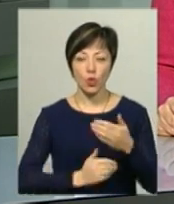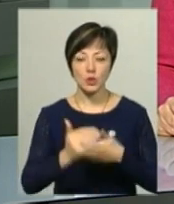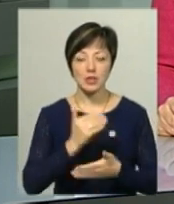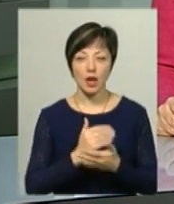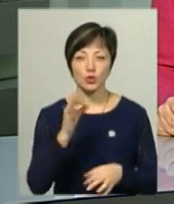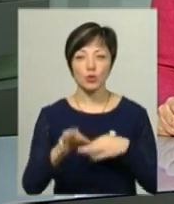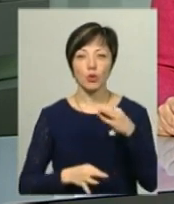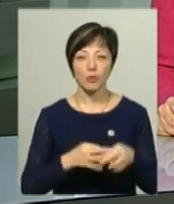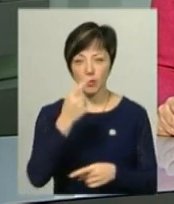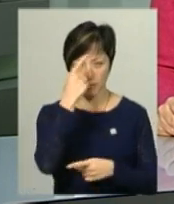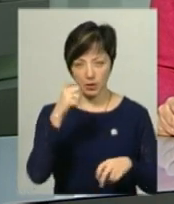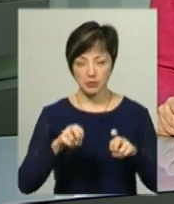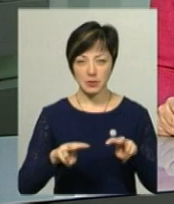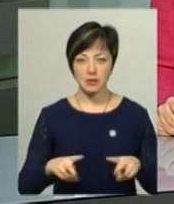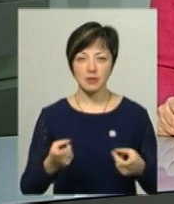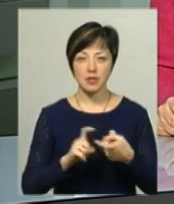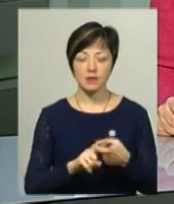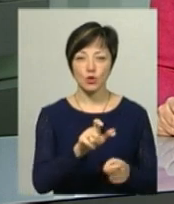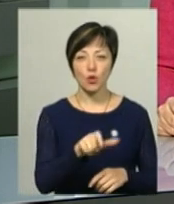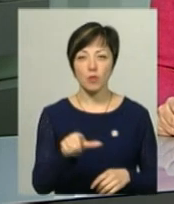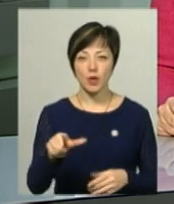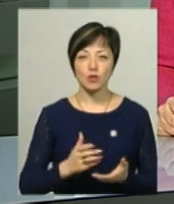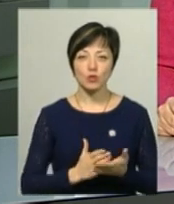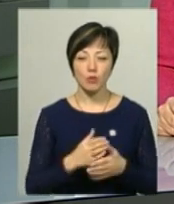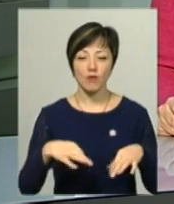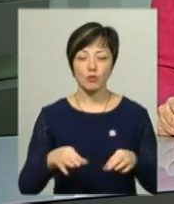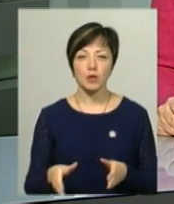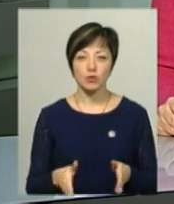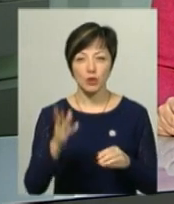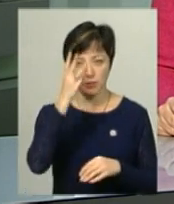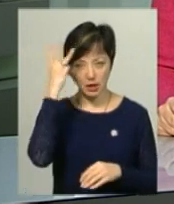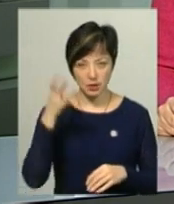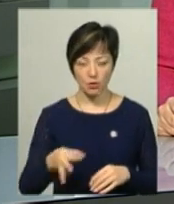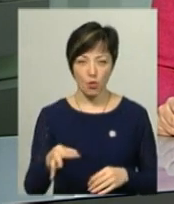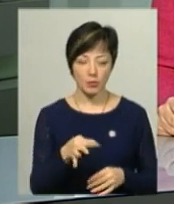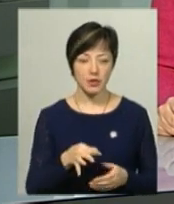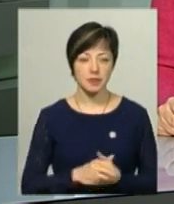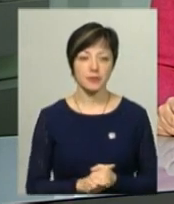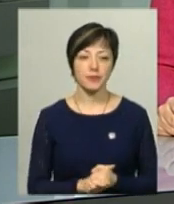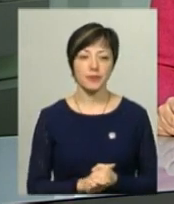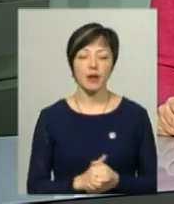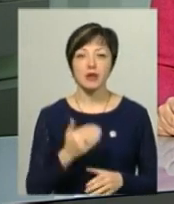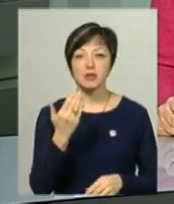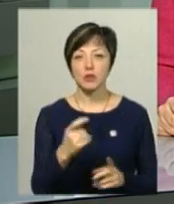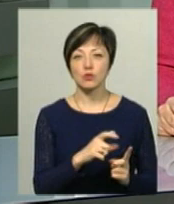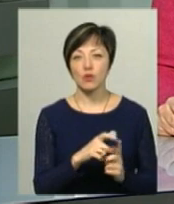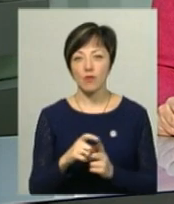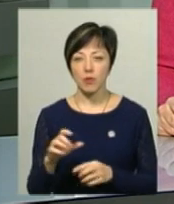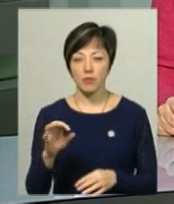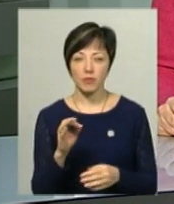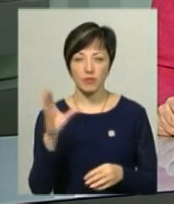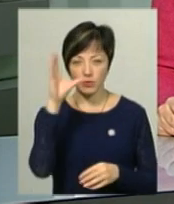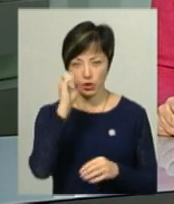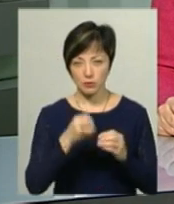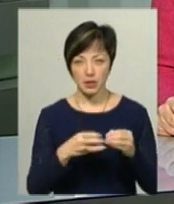доби. Про це повідомила фахівець із зв'язків з громадськістю Служби автомобільних доріг у Хмельницькій області Наталія Колодій. За її словами, проти ночі 15